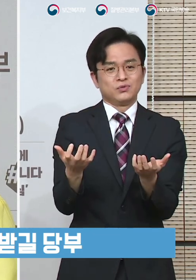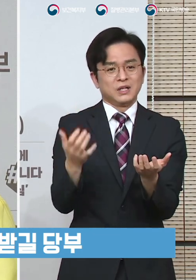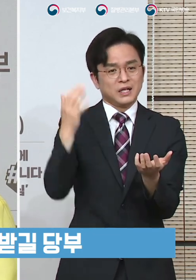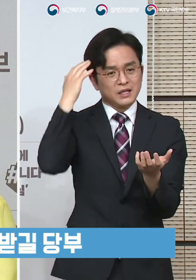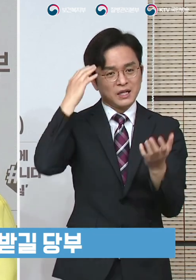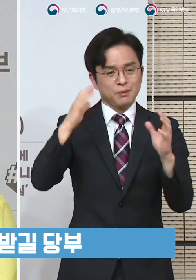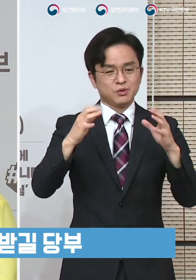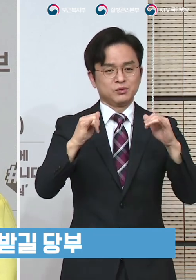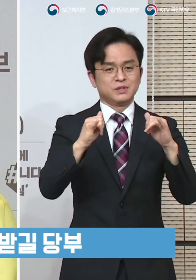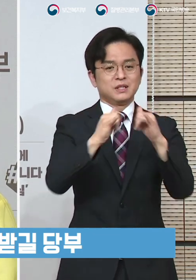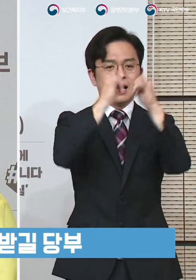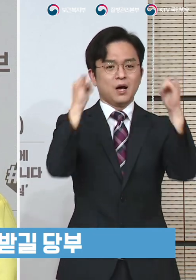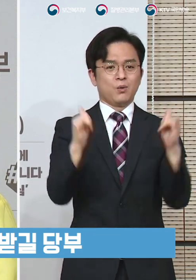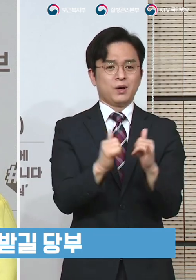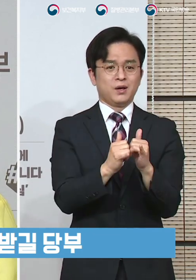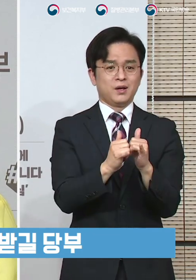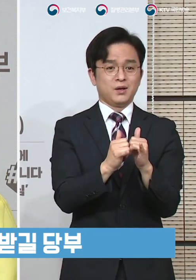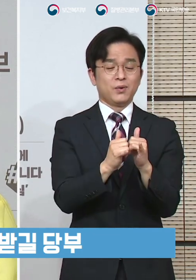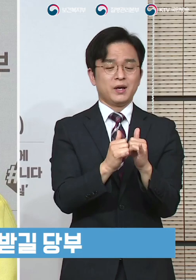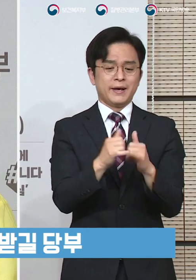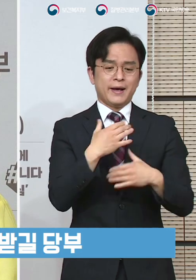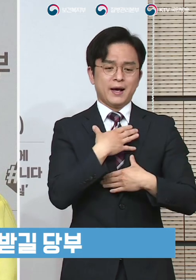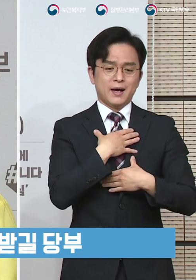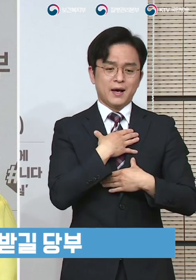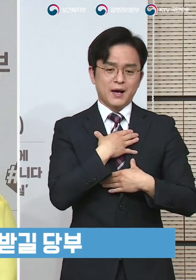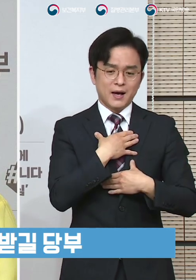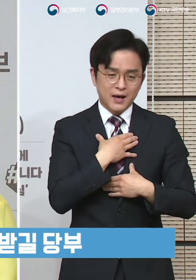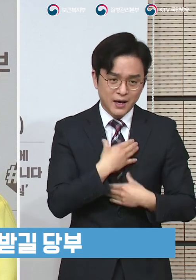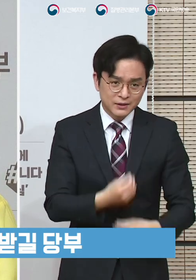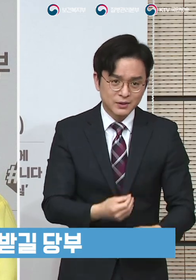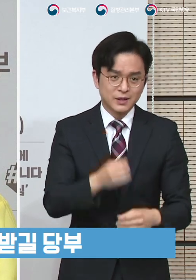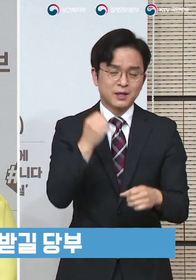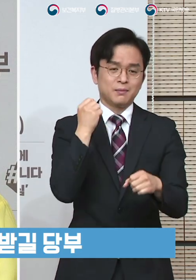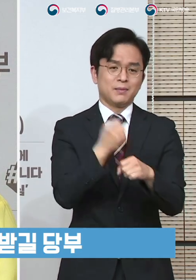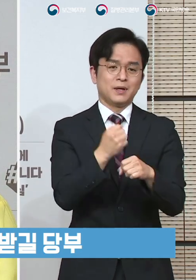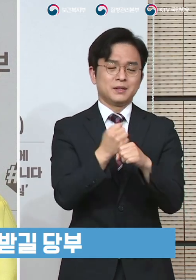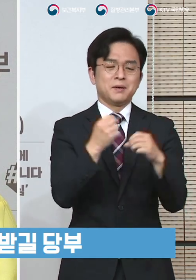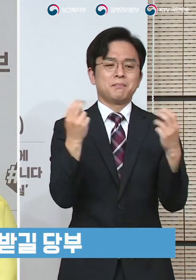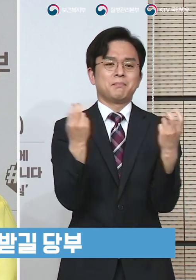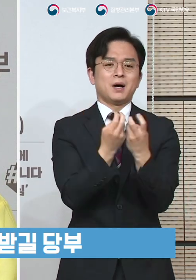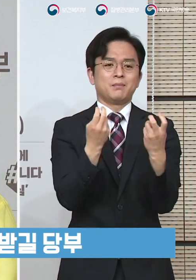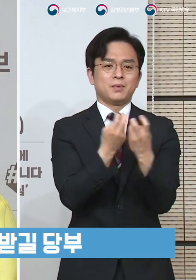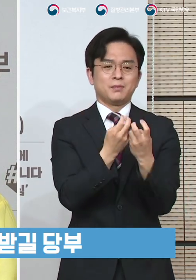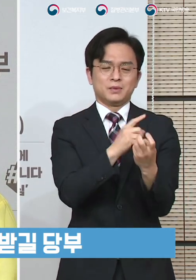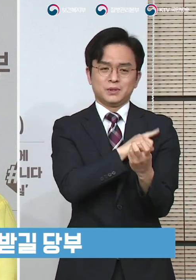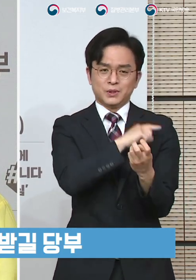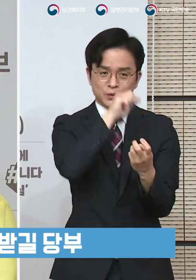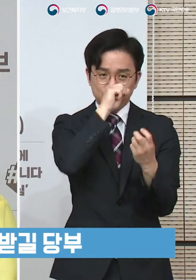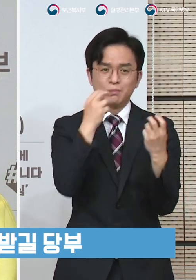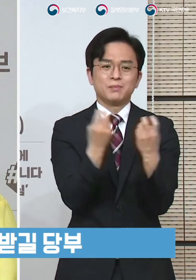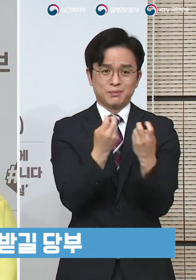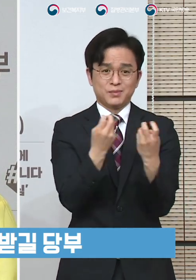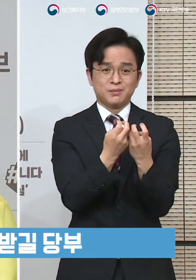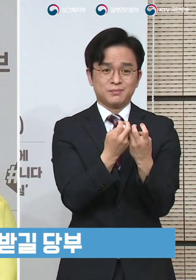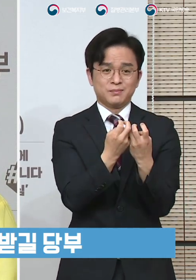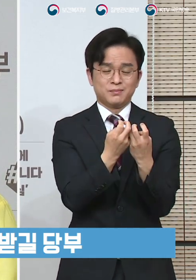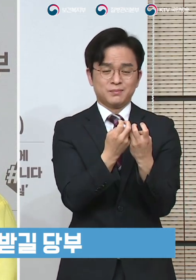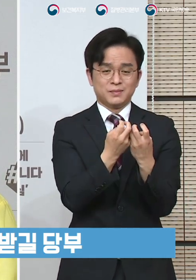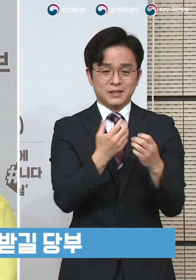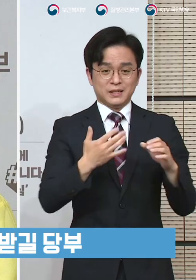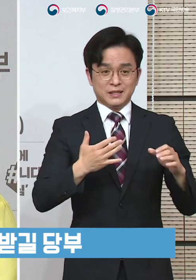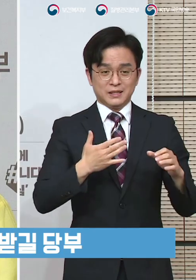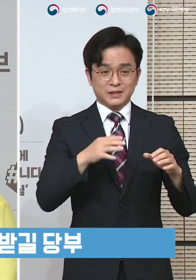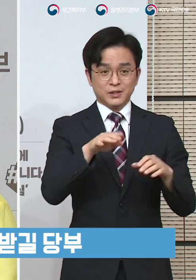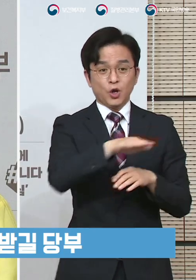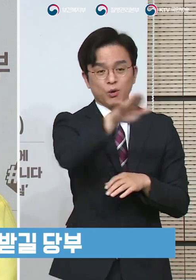감염으로부터 차단시키는 가장 확실한 방법은 바로 내가 검사를 받는